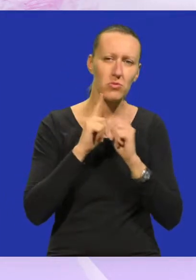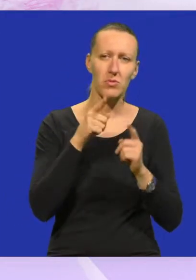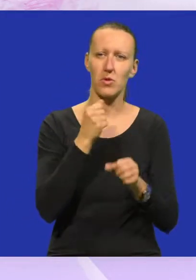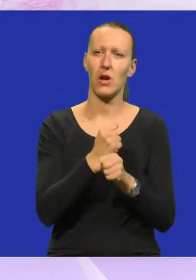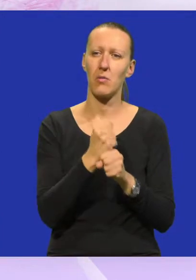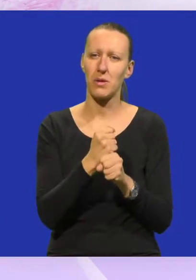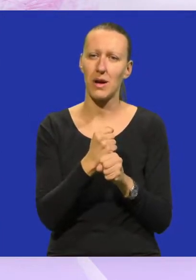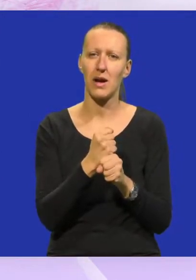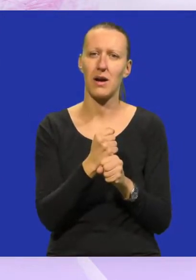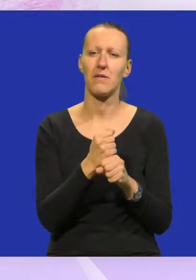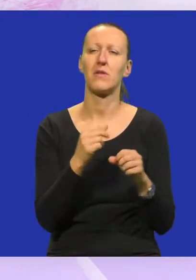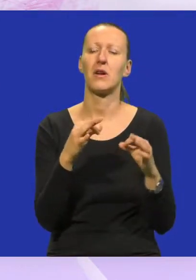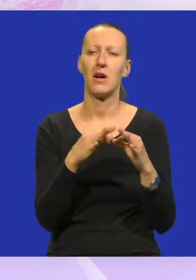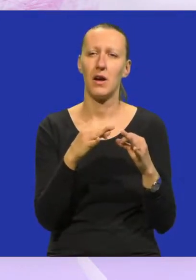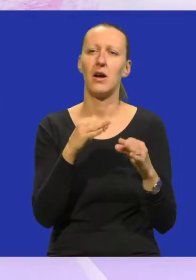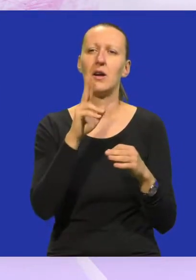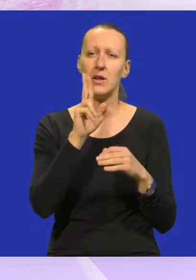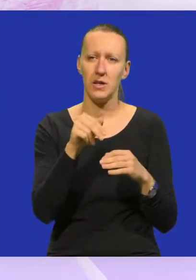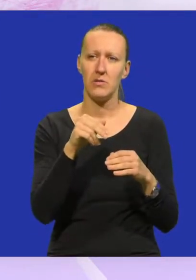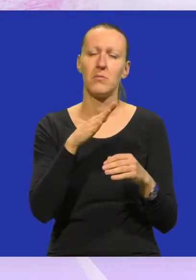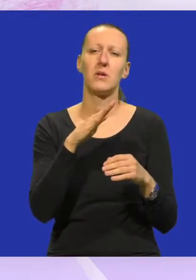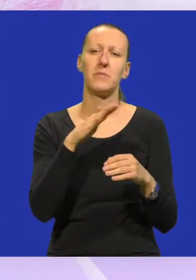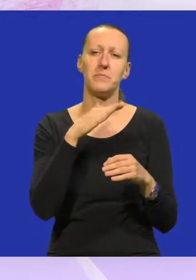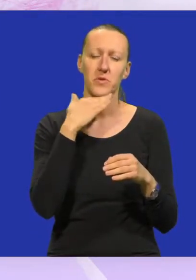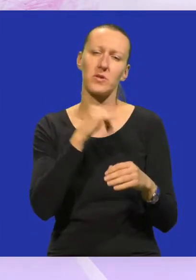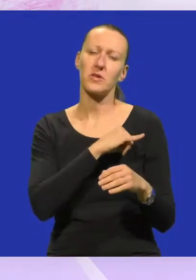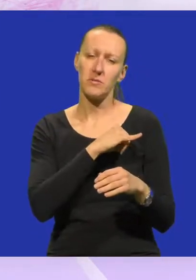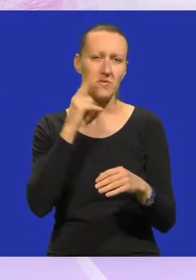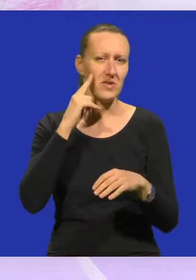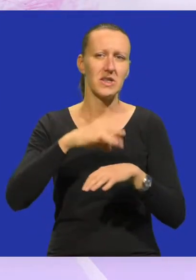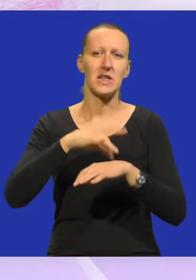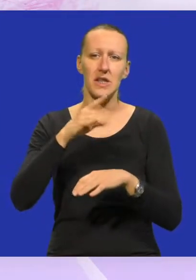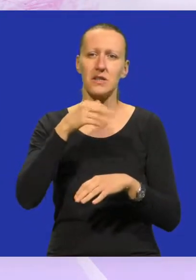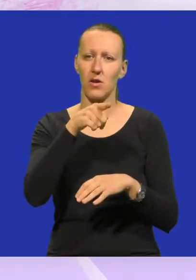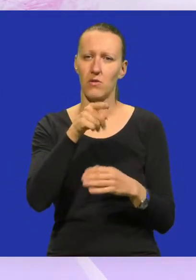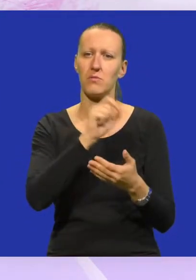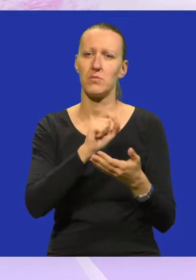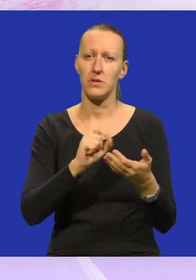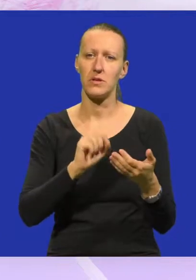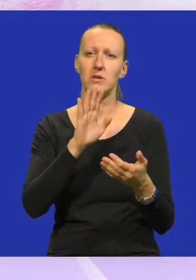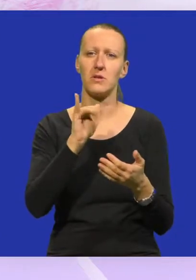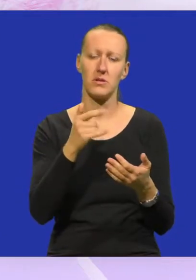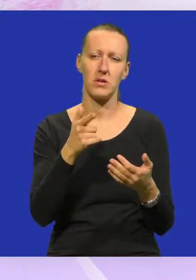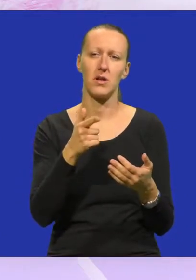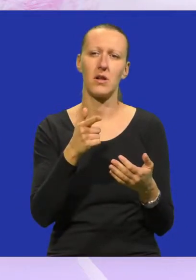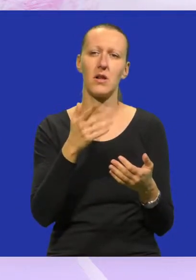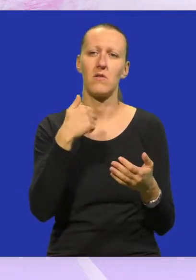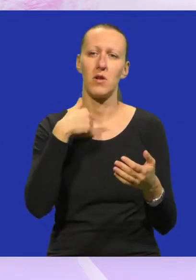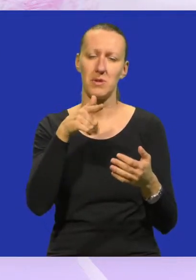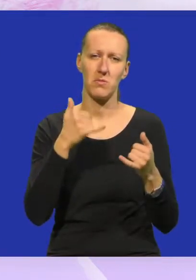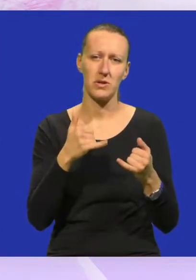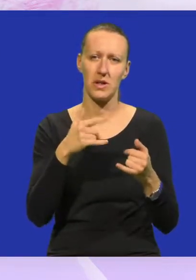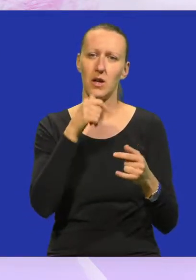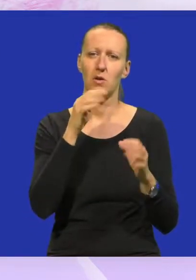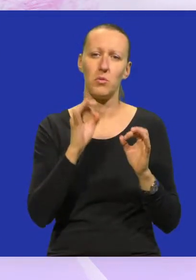tome, a imao je vrlo zanimljivu ideju za ovaj tekst. Tako da, evo, mi smo sad